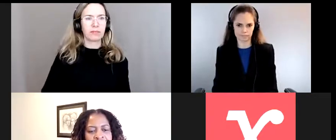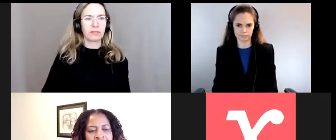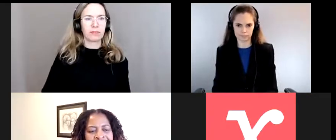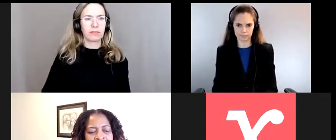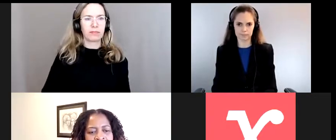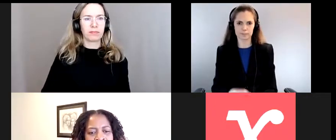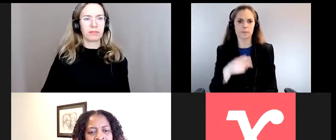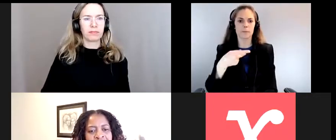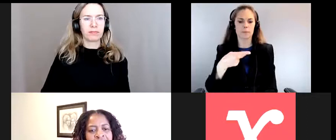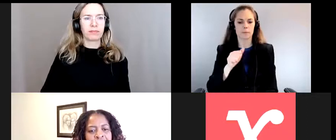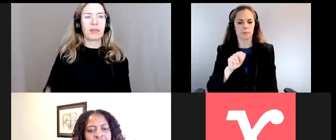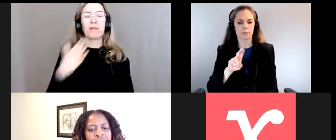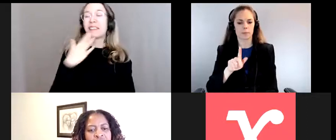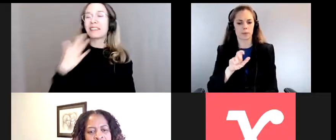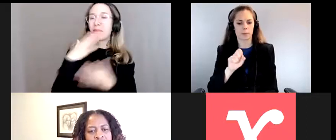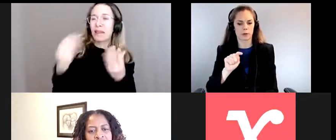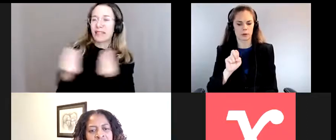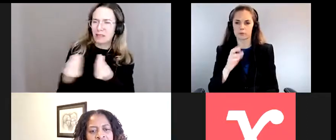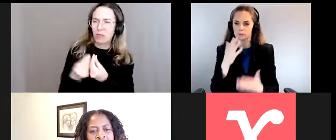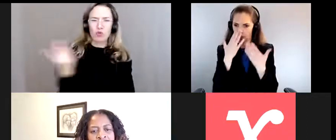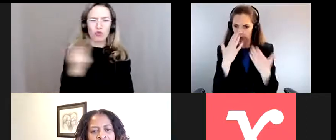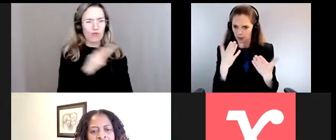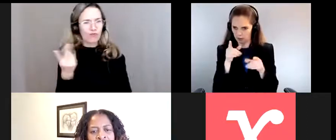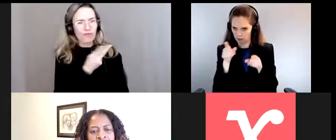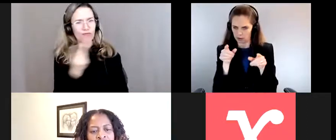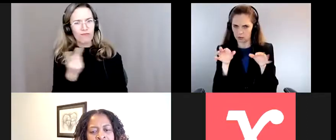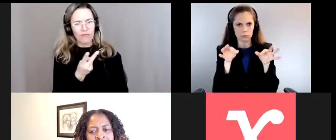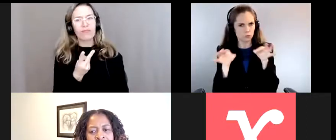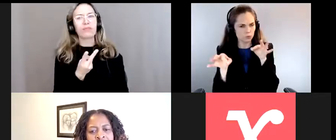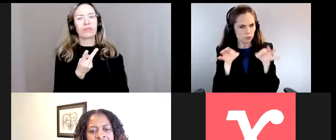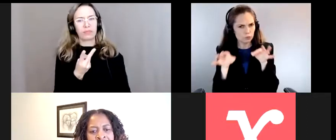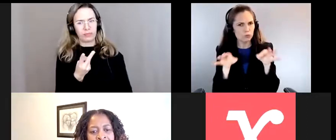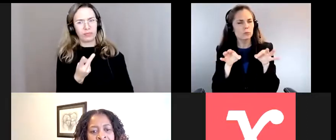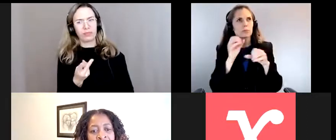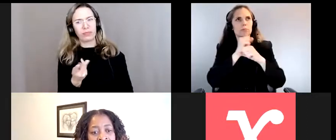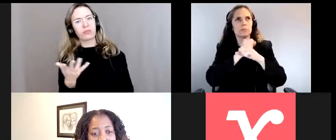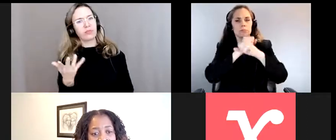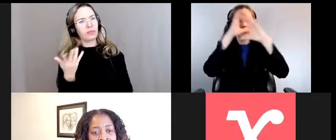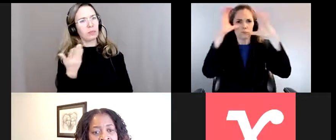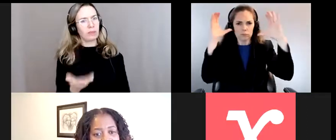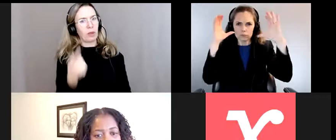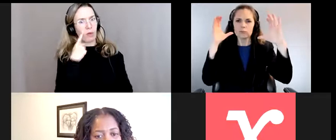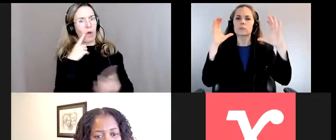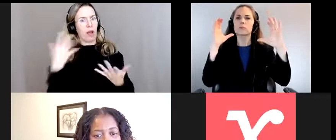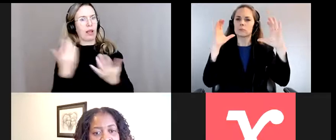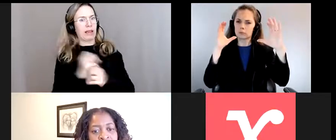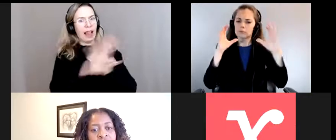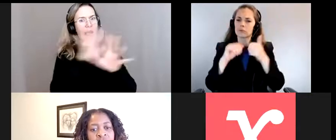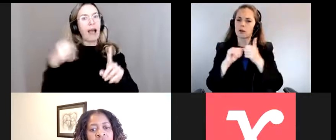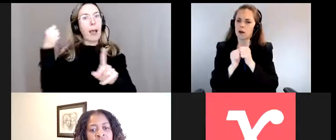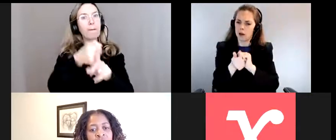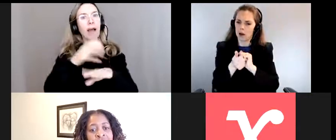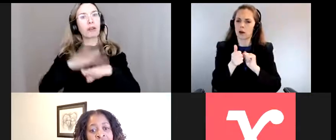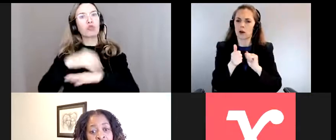Merci beaucoup à vous deux. Merci de nous avoir parlé de tout ça. Merci de nous avoir donné une idée générale de l'impact sur vos